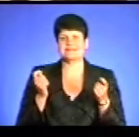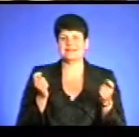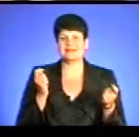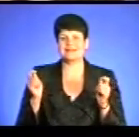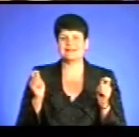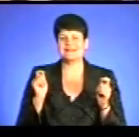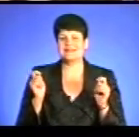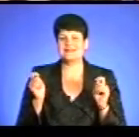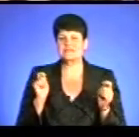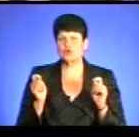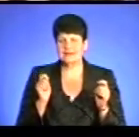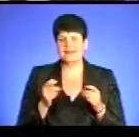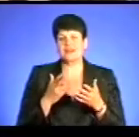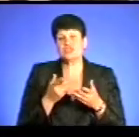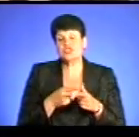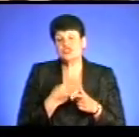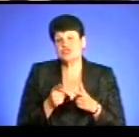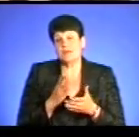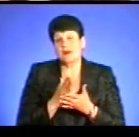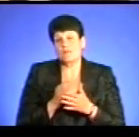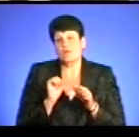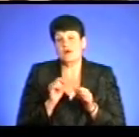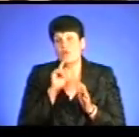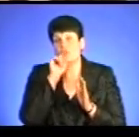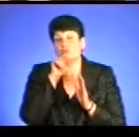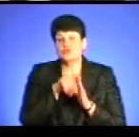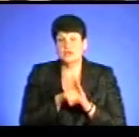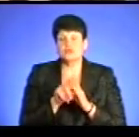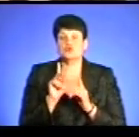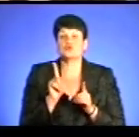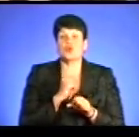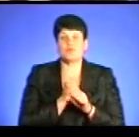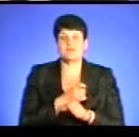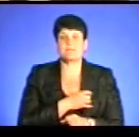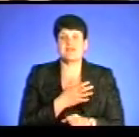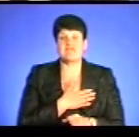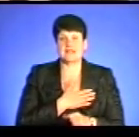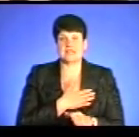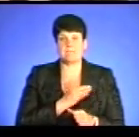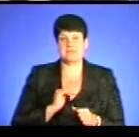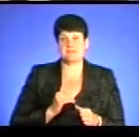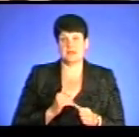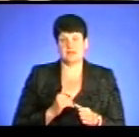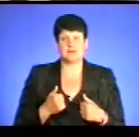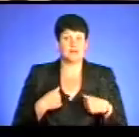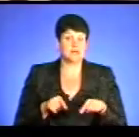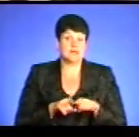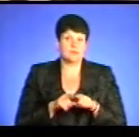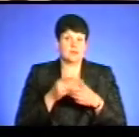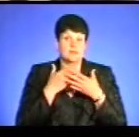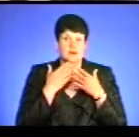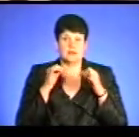здавалося б, чи маємо право ми втручатися в те, що робить приватний підприємець, кого запрошує до себе в гості? Так само ми не мали права